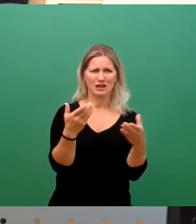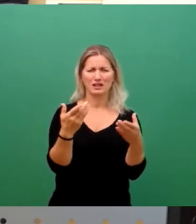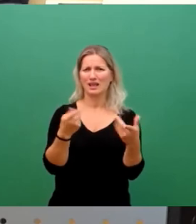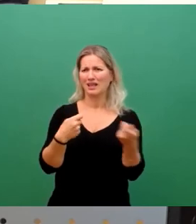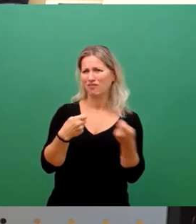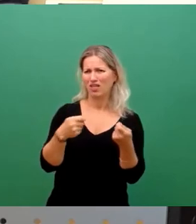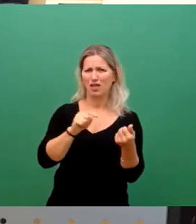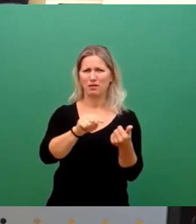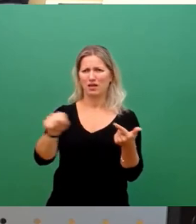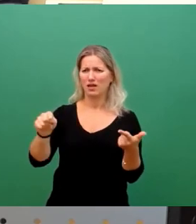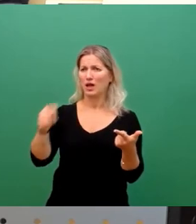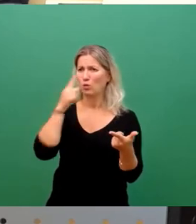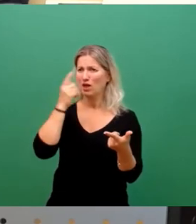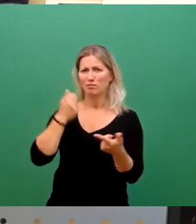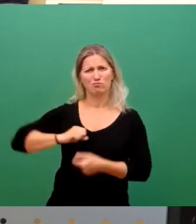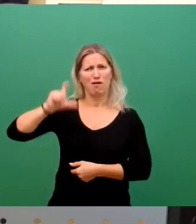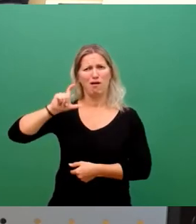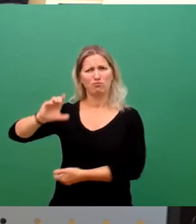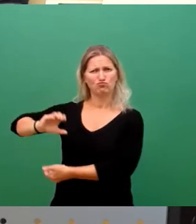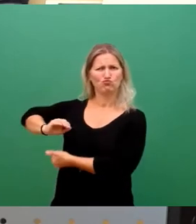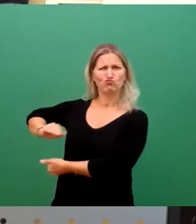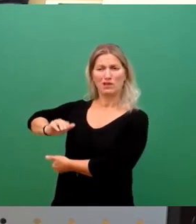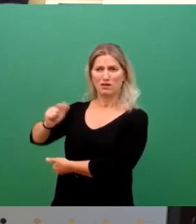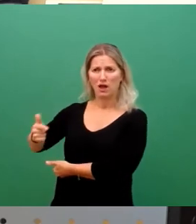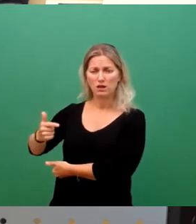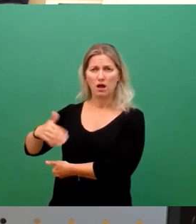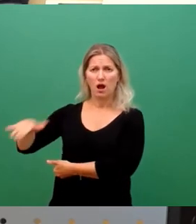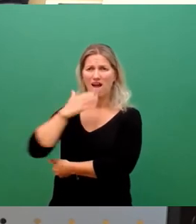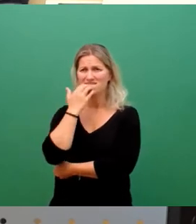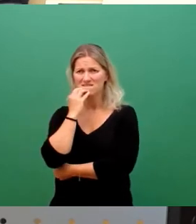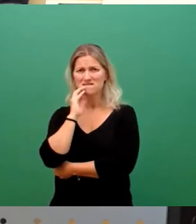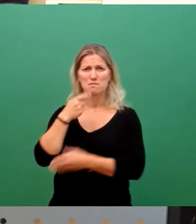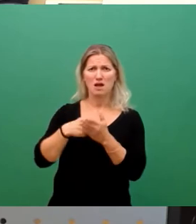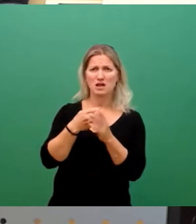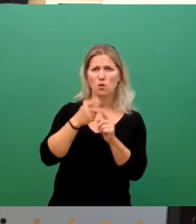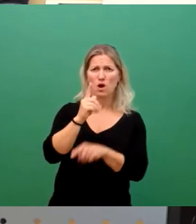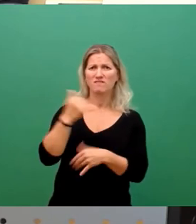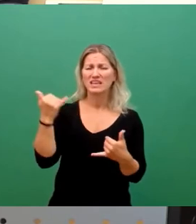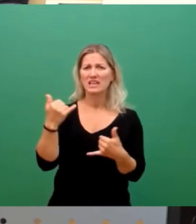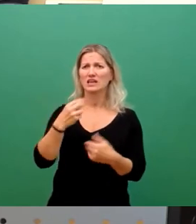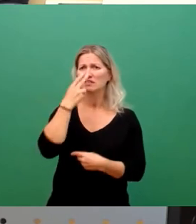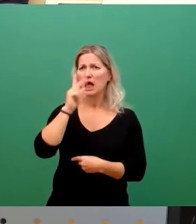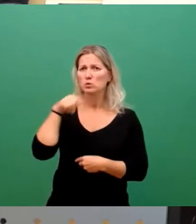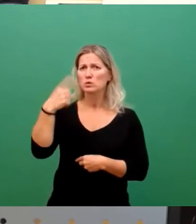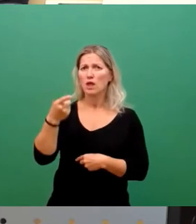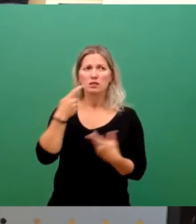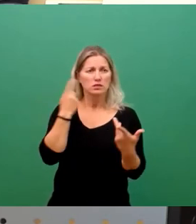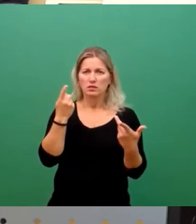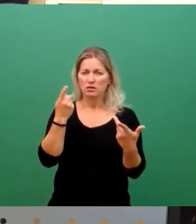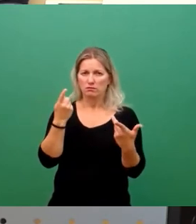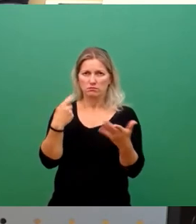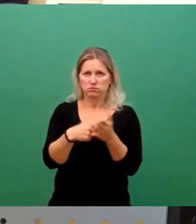Kapitalpolster im Hintergrund haben Sorge vor hohen Preissteigerungen und auch vor Zahnungsausfällen, die nicht abgefedert werden können.